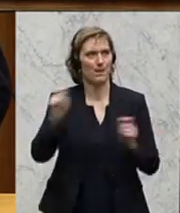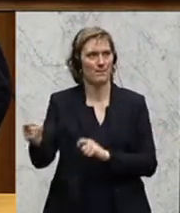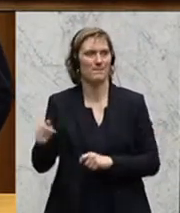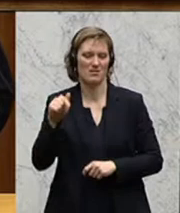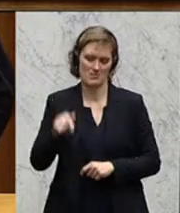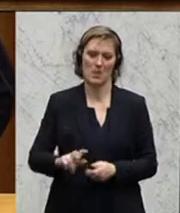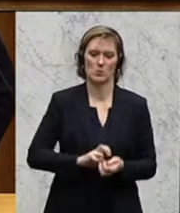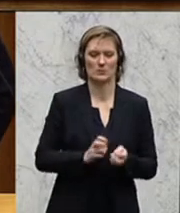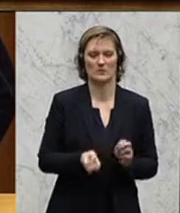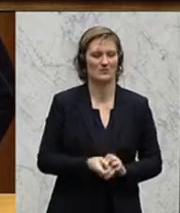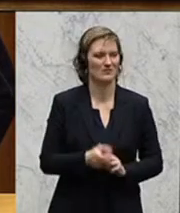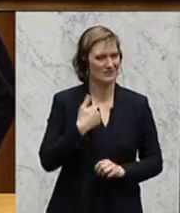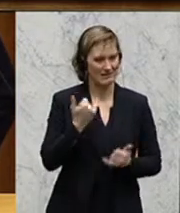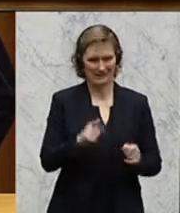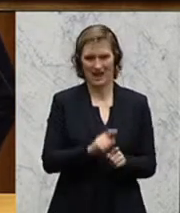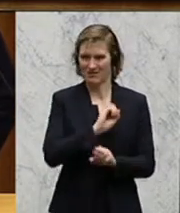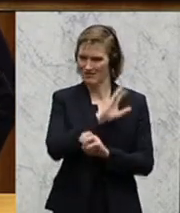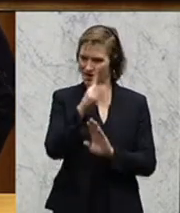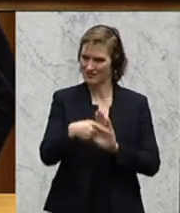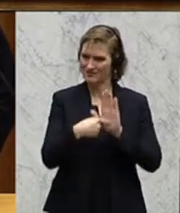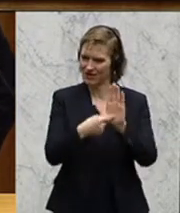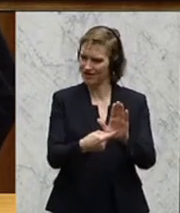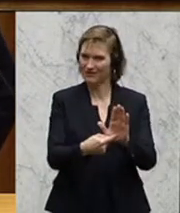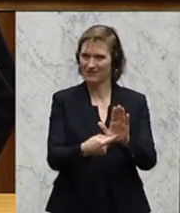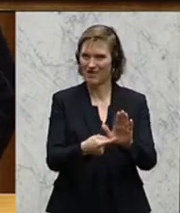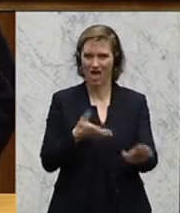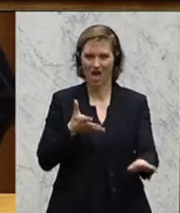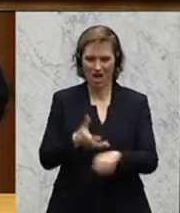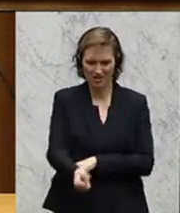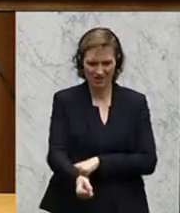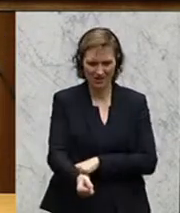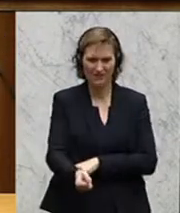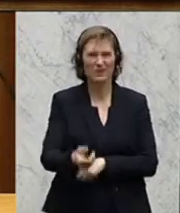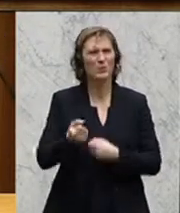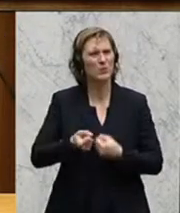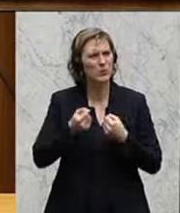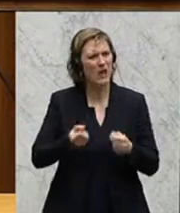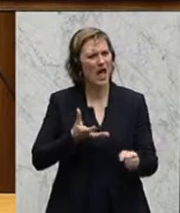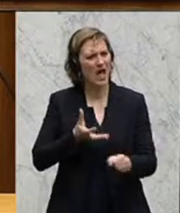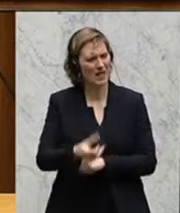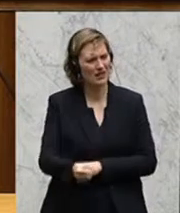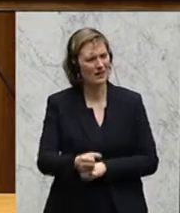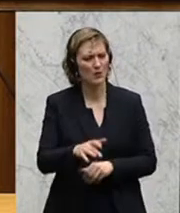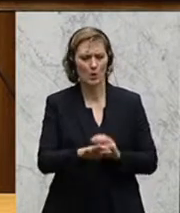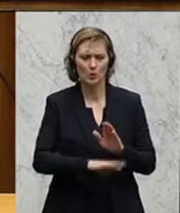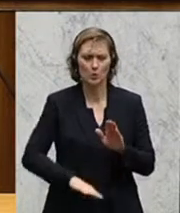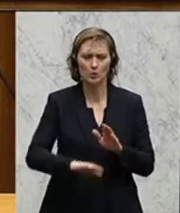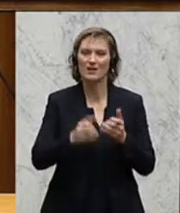sei hier an dieser Stelle auch klipp und klar gesagt, der Eingriff, dieser massive Eingriff in die Grund und Freiheitsrechte